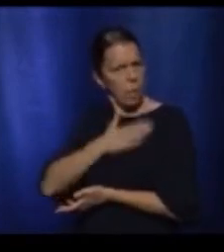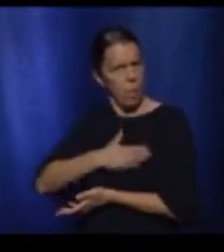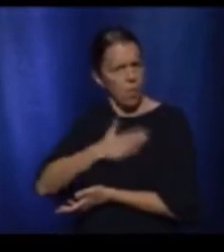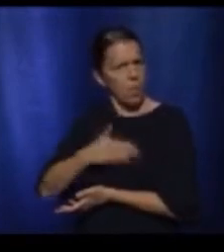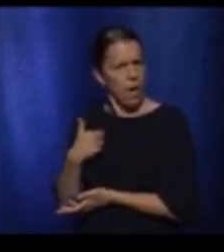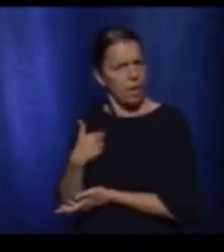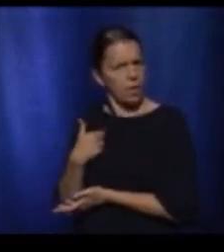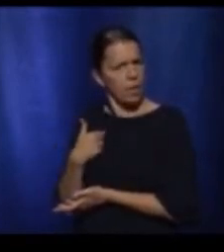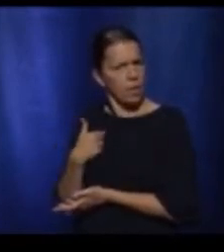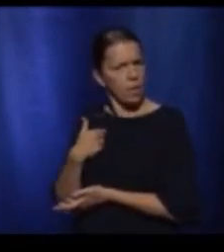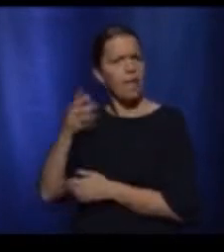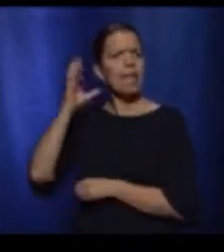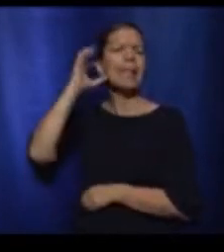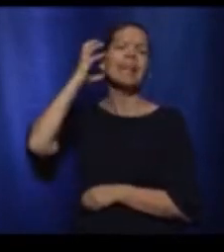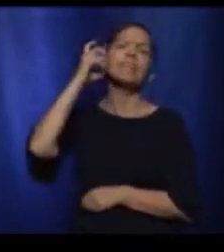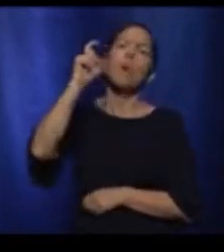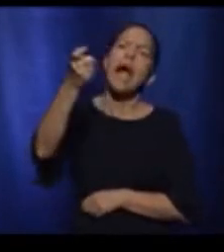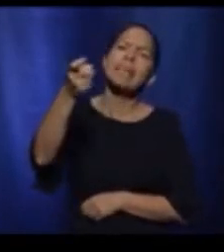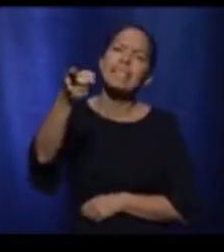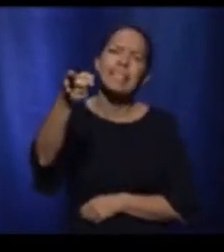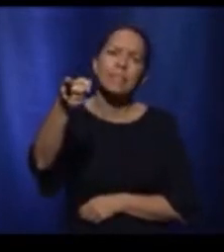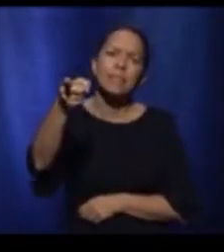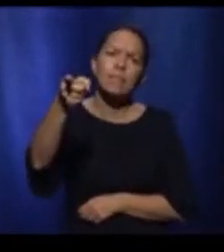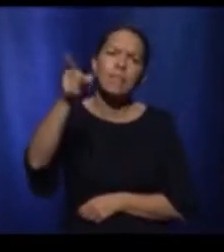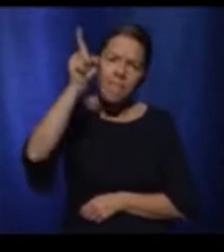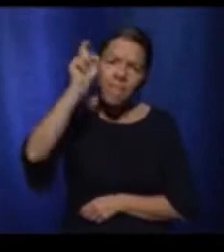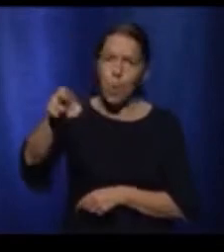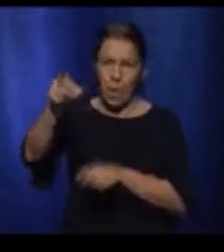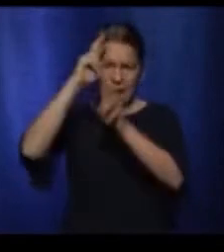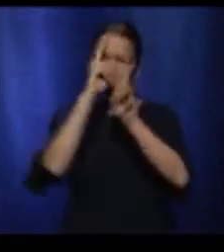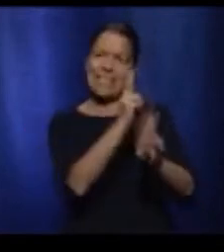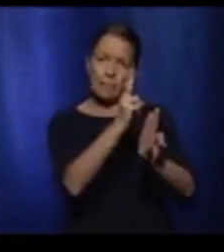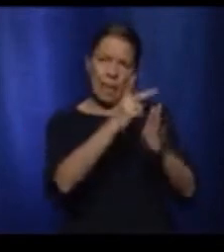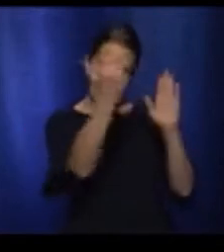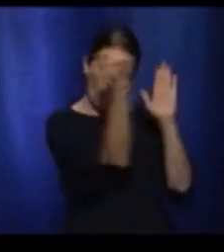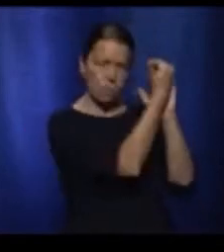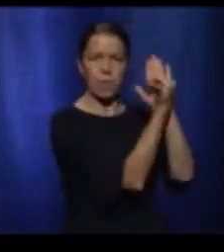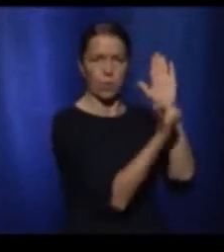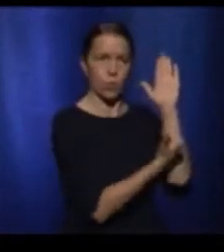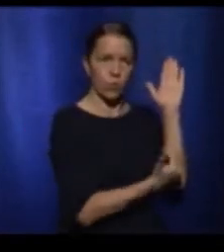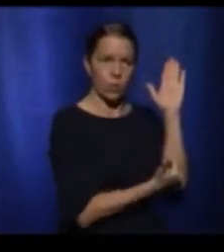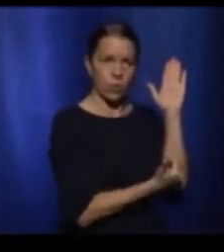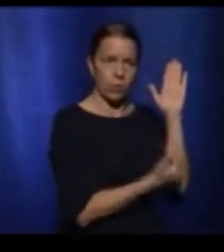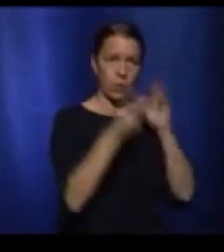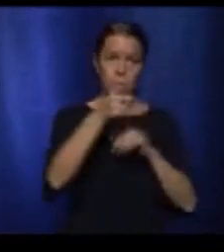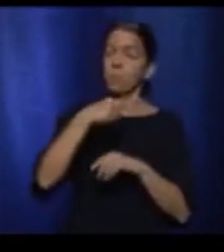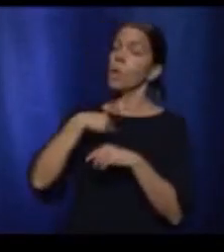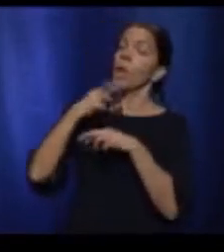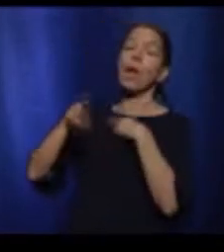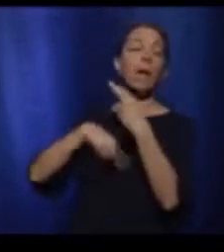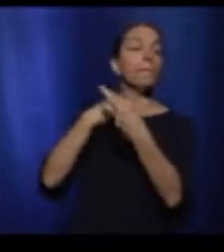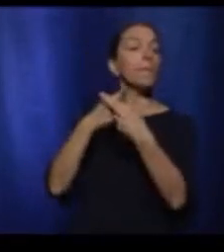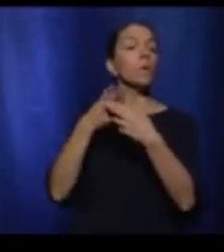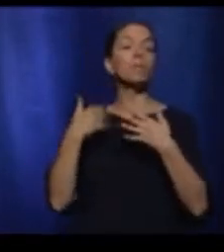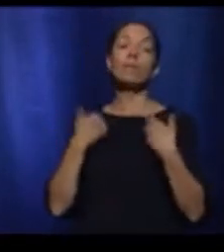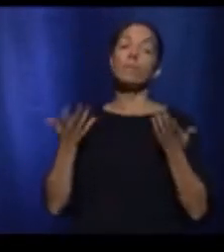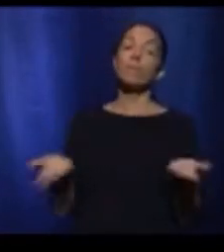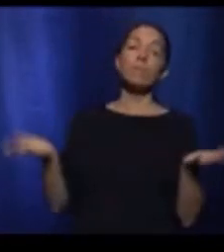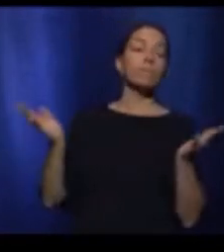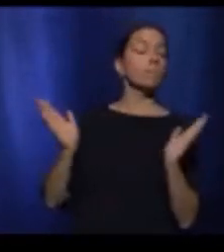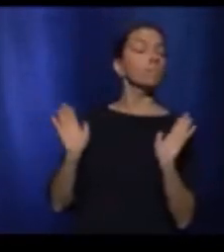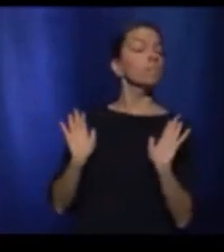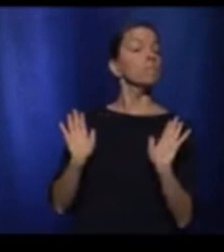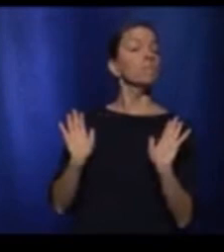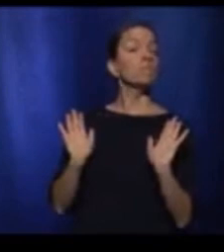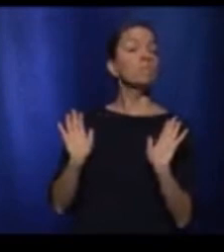auditeurs de respecter les consignes. C'est ce qui est fait tous les jours, monsieur le premier ministre. En fait, juste en dernière question, en